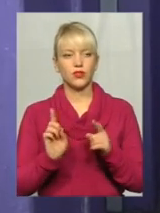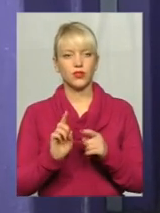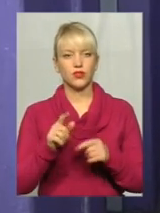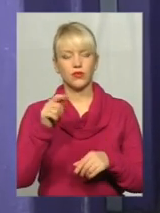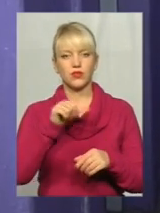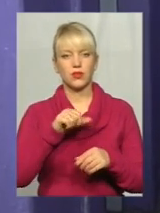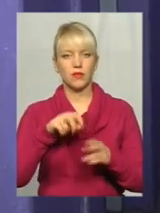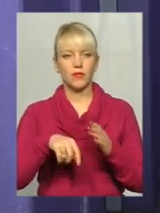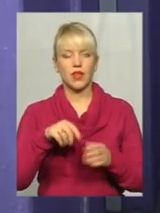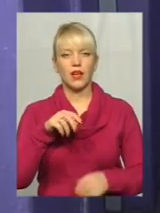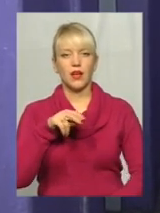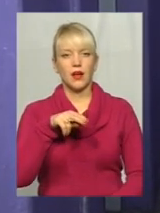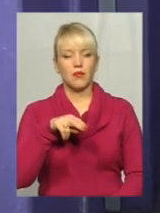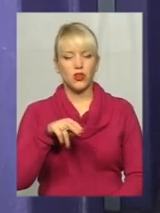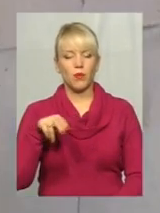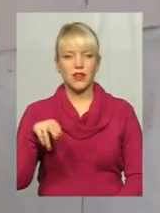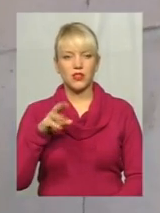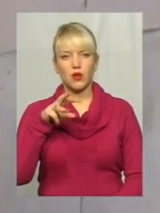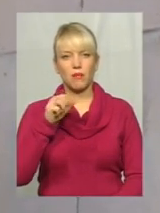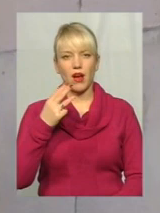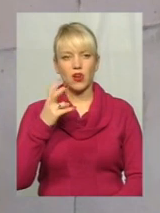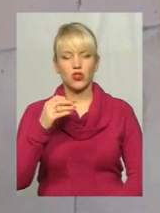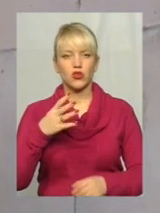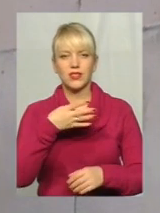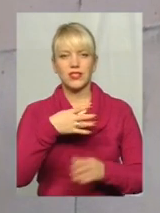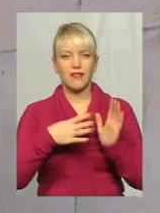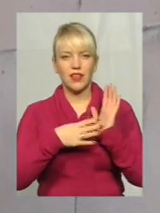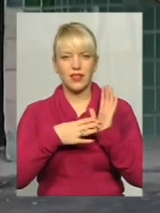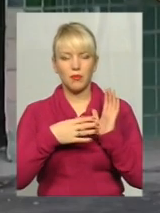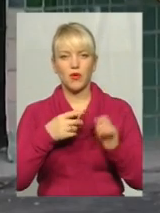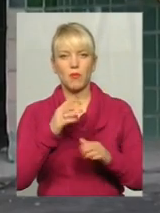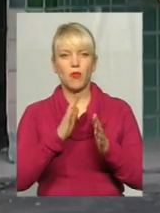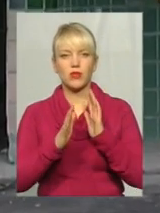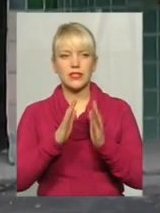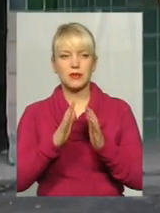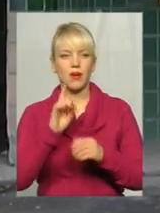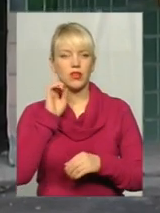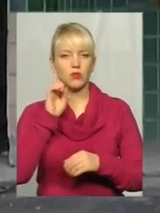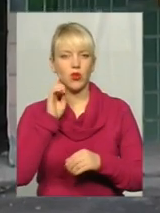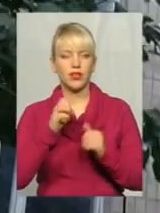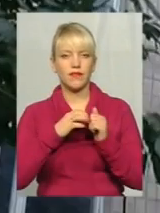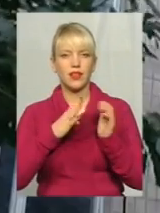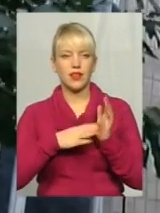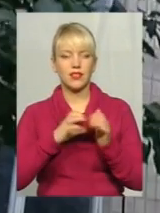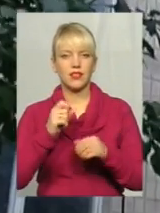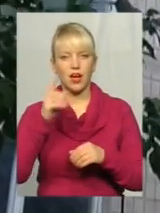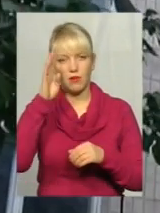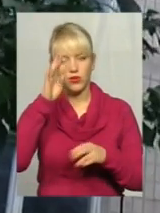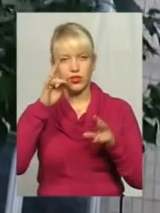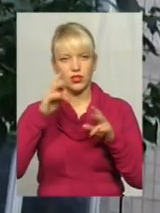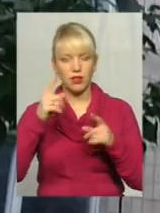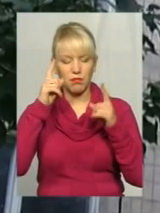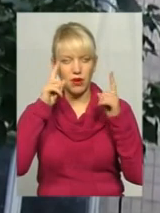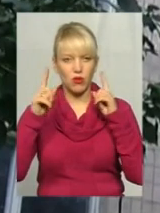Петро Панасюк – мешканець 9-поверхівки, що на проспекті Молоді 19А. Приголомшений чоловік розповідає, як у його під'їзді